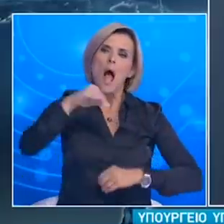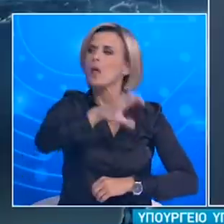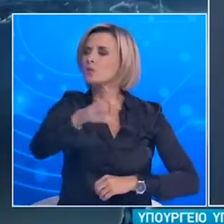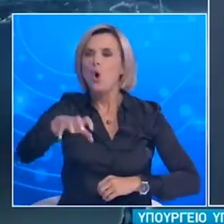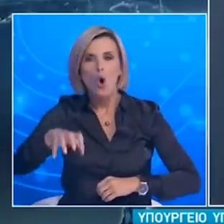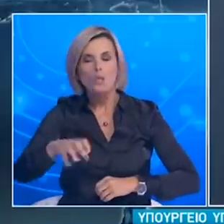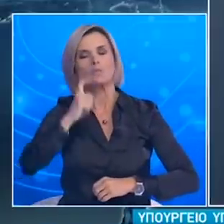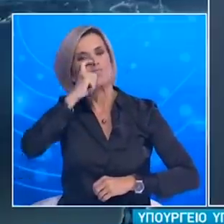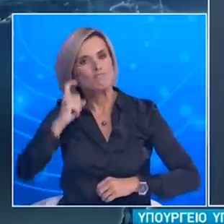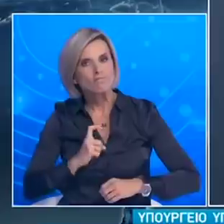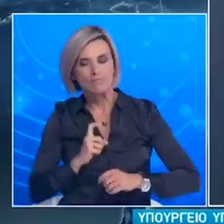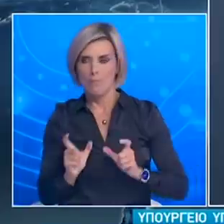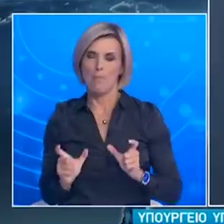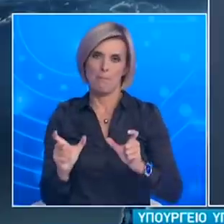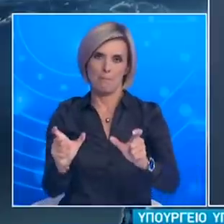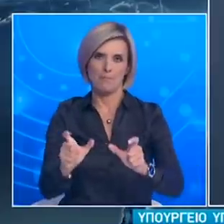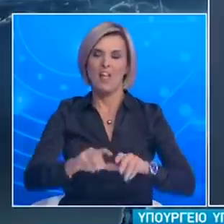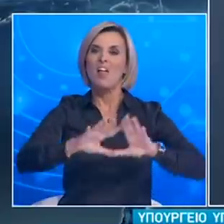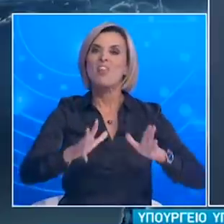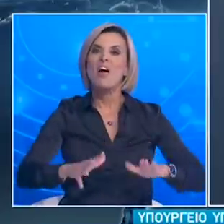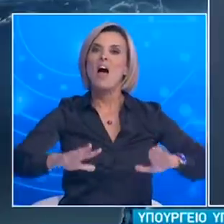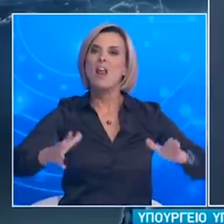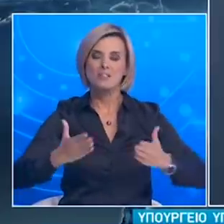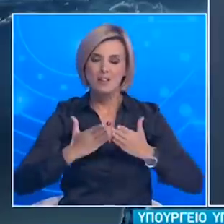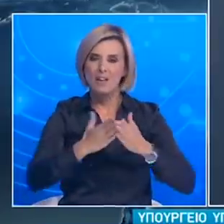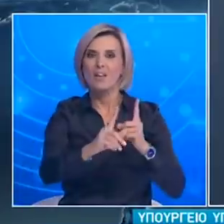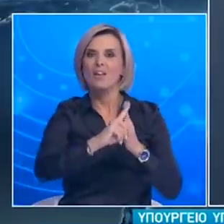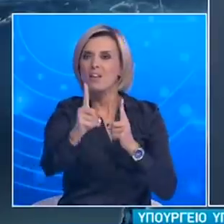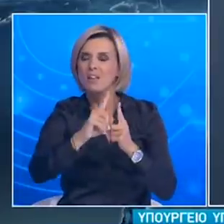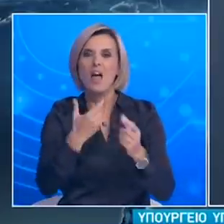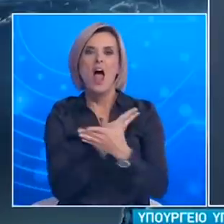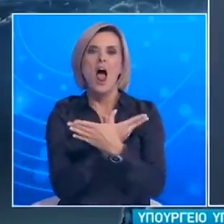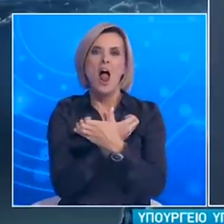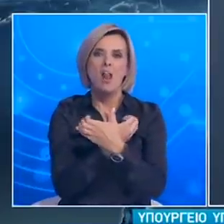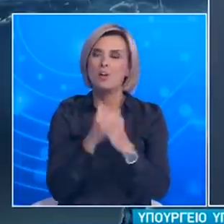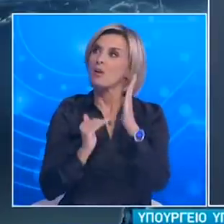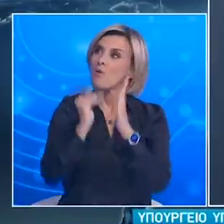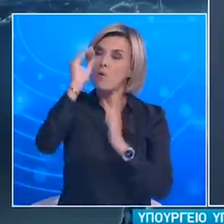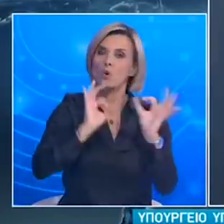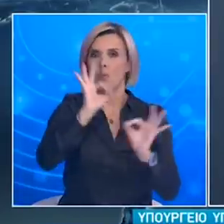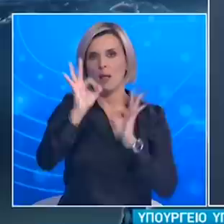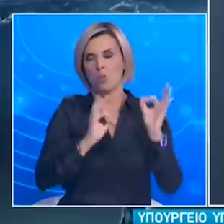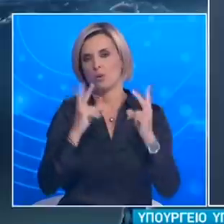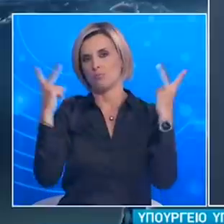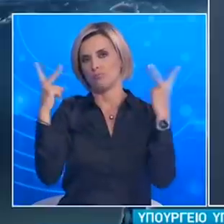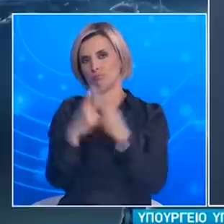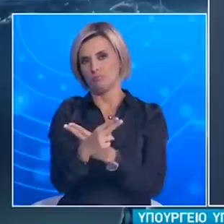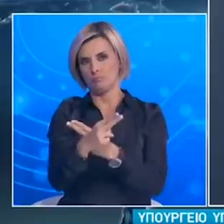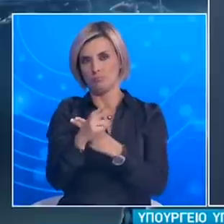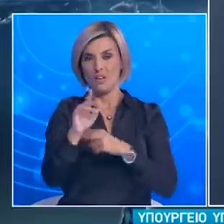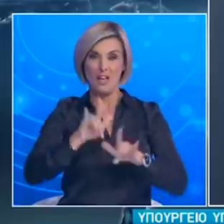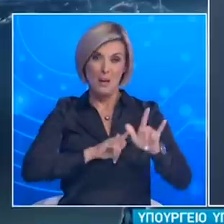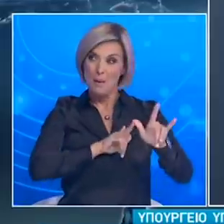Επιπλέον παρατείνεται ο περιορισμός των θαλάσσιων και αεροπορικών συνδέσεων με την Αλβανία και τη Βόρεια Μακεδονία υπενθυμίζεται ότι οι πτήσεις